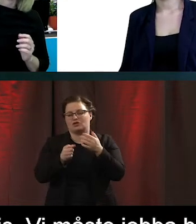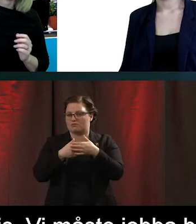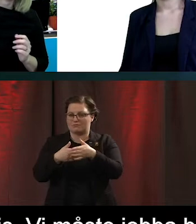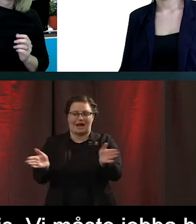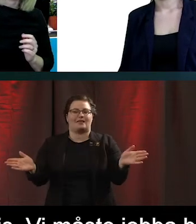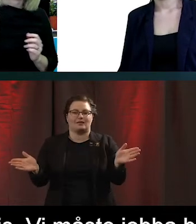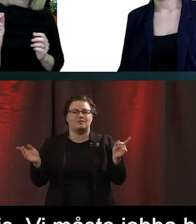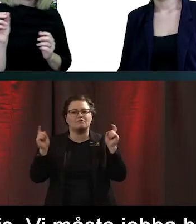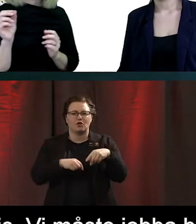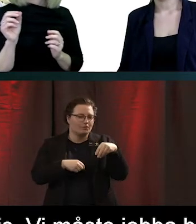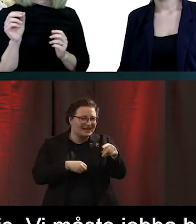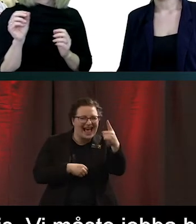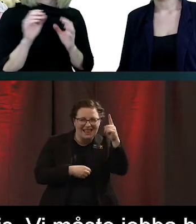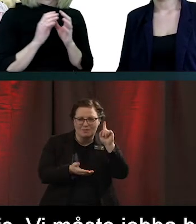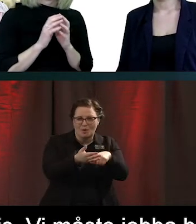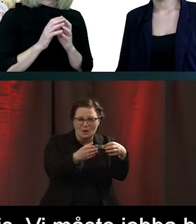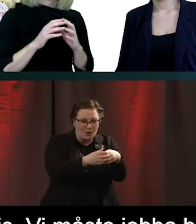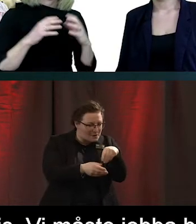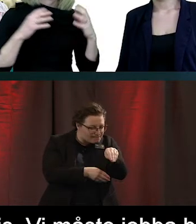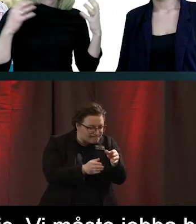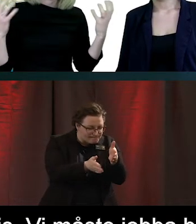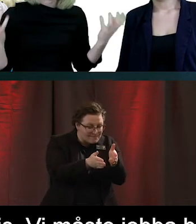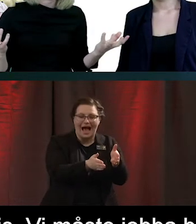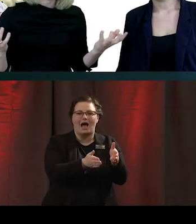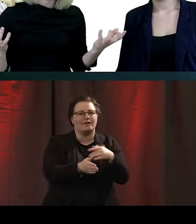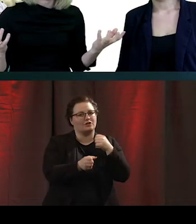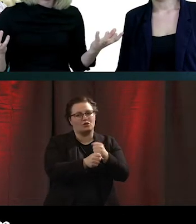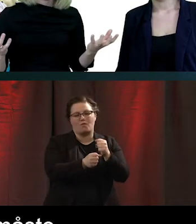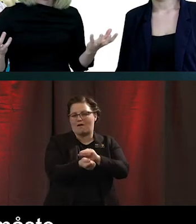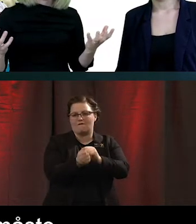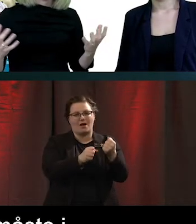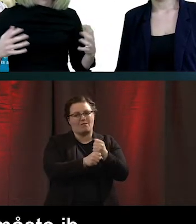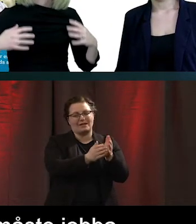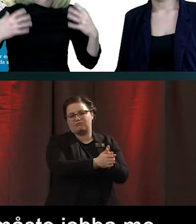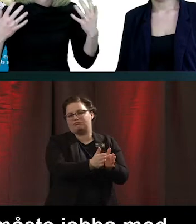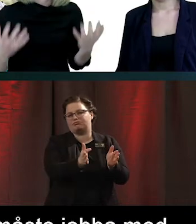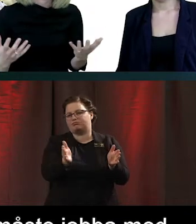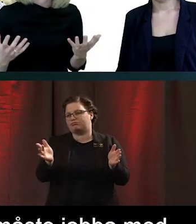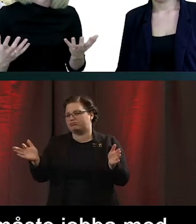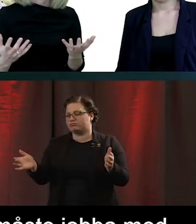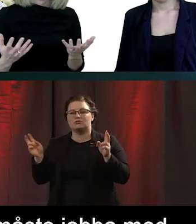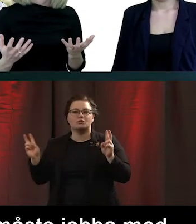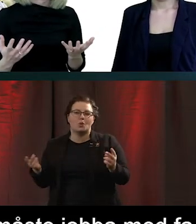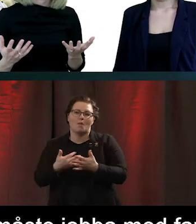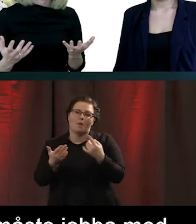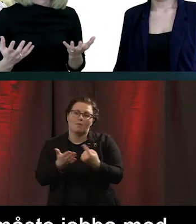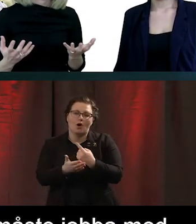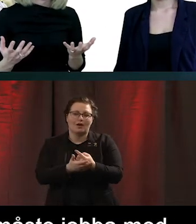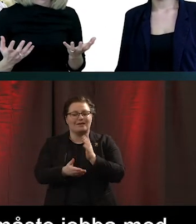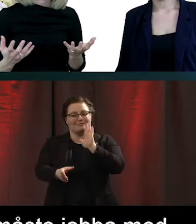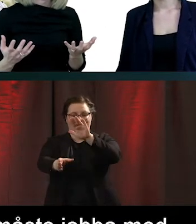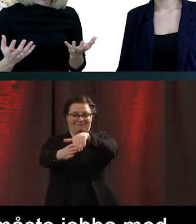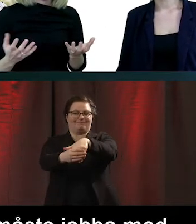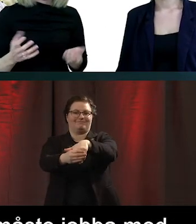en specifik målgrupp. Utan här måste vi verkligen jobba med förändringsarbete och få så många som möjligt att vara i det digitala